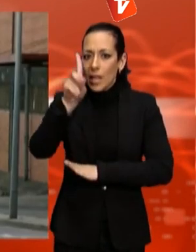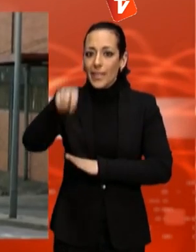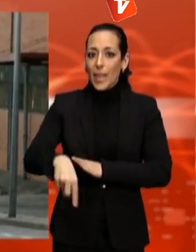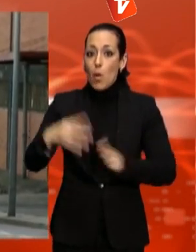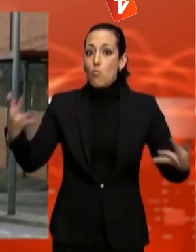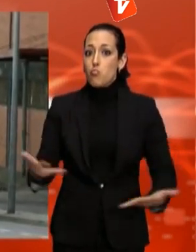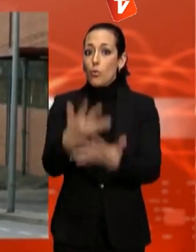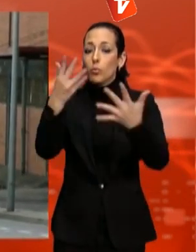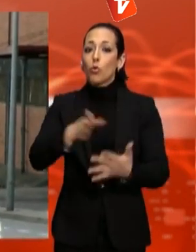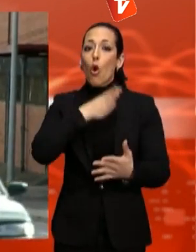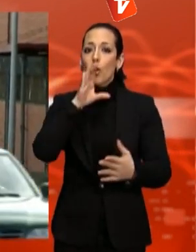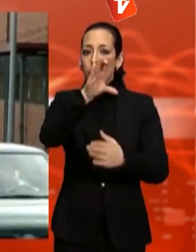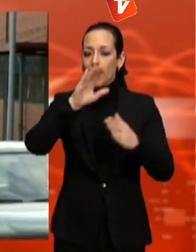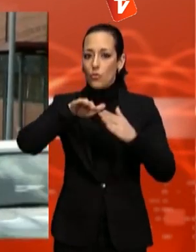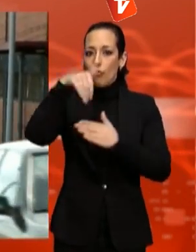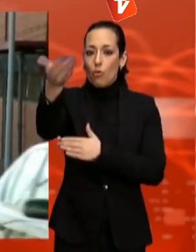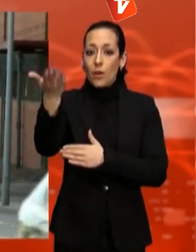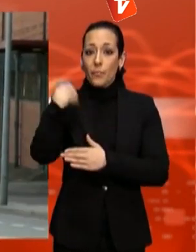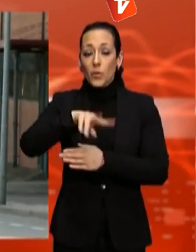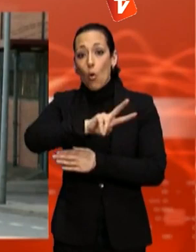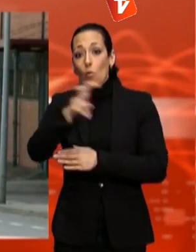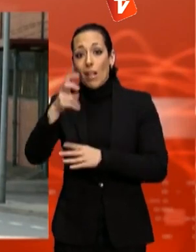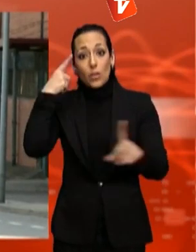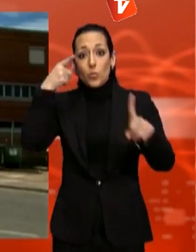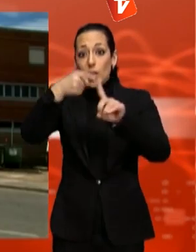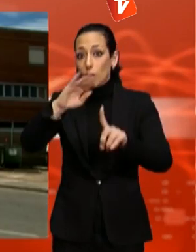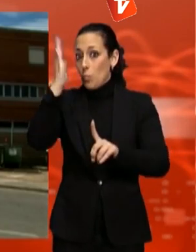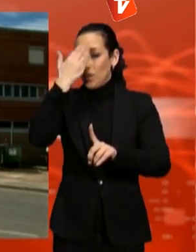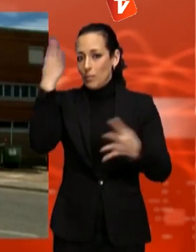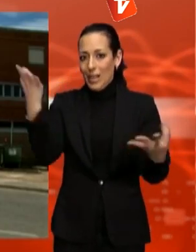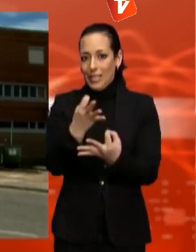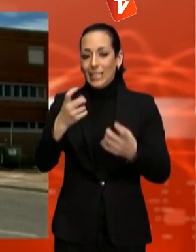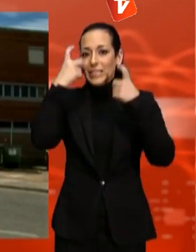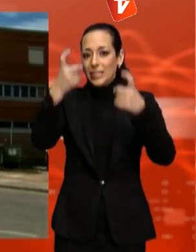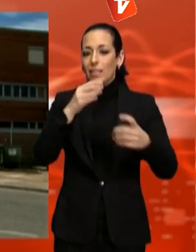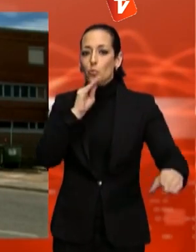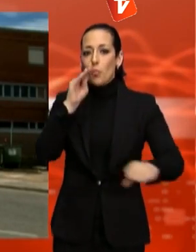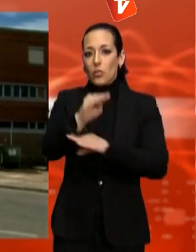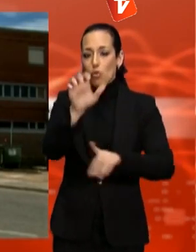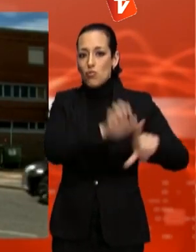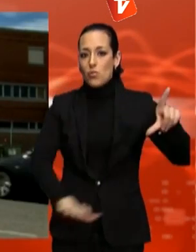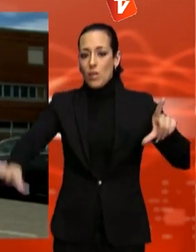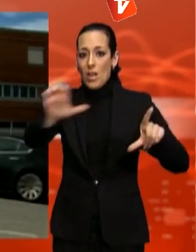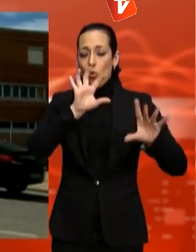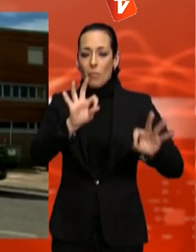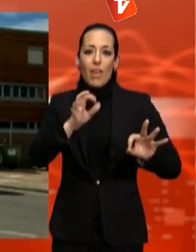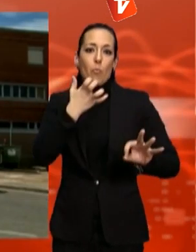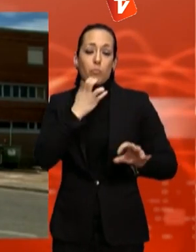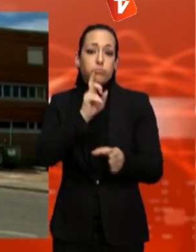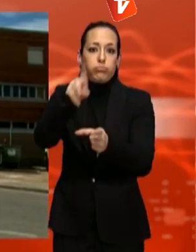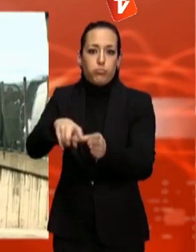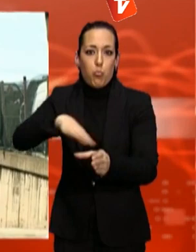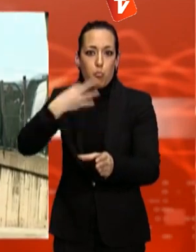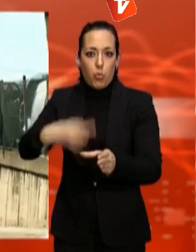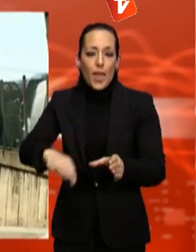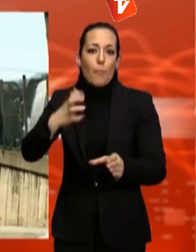'exterior. Un altre dels objectius més immediats és accedir a les línies de subvencions de la Unió Europea en aspectes com les energies renovables, la fibra òptica